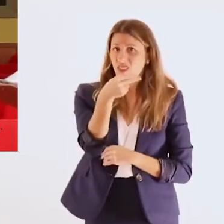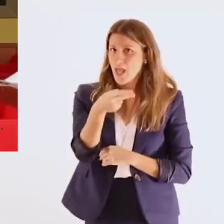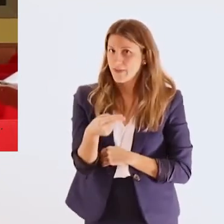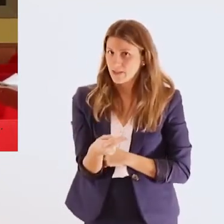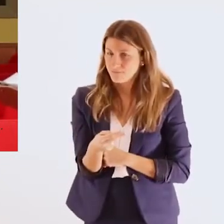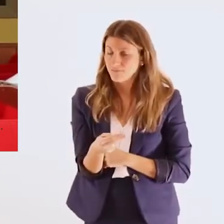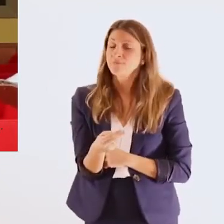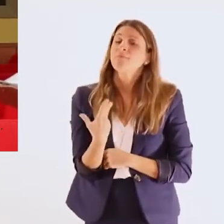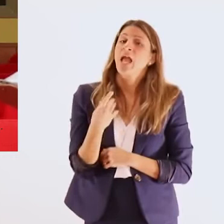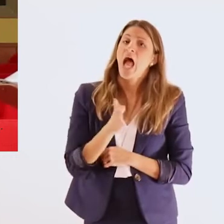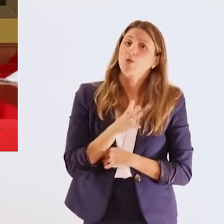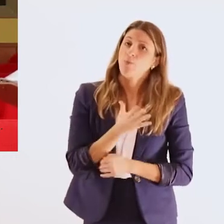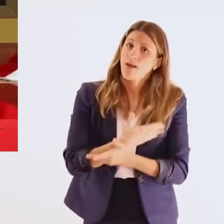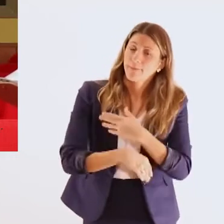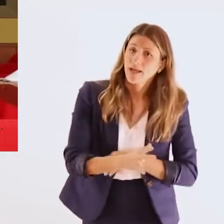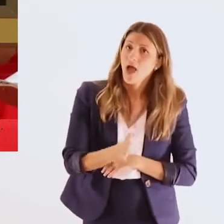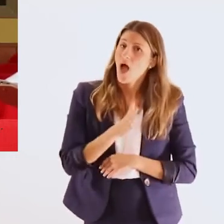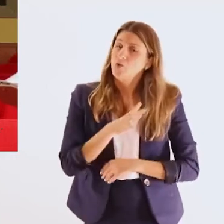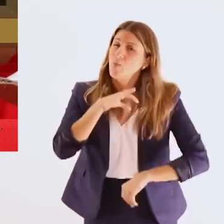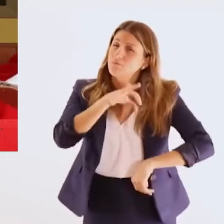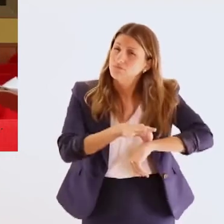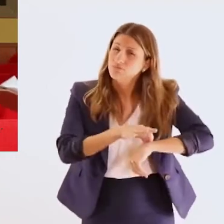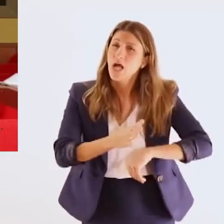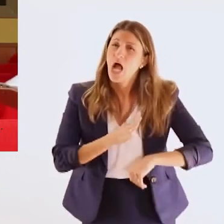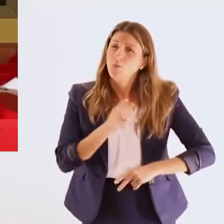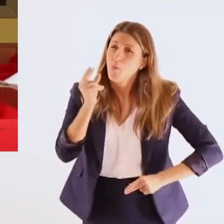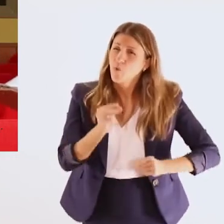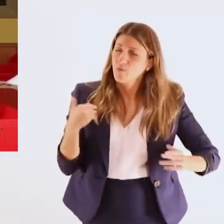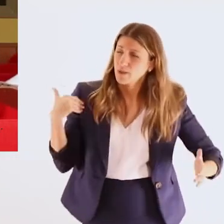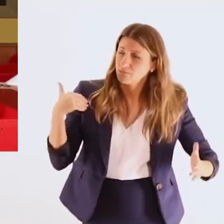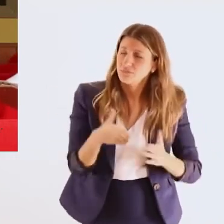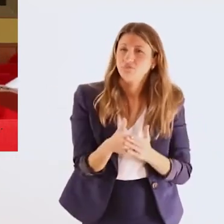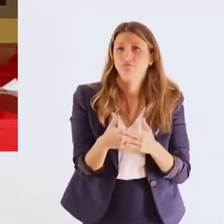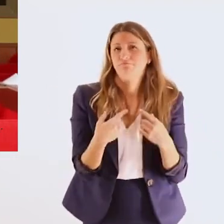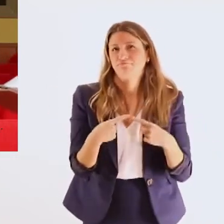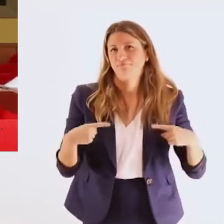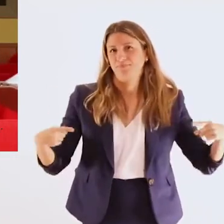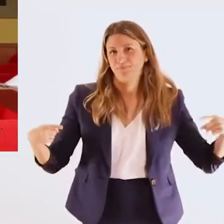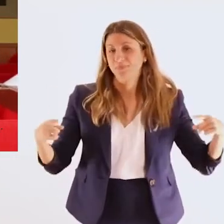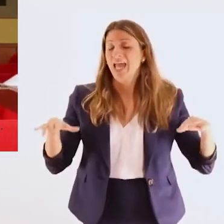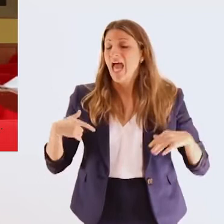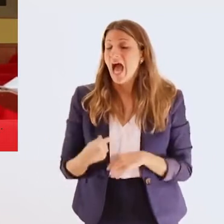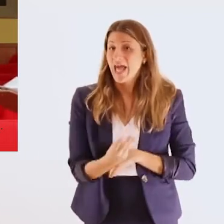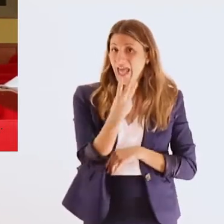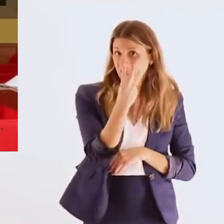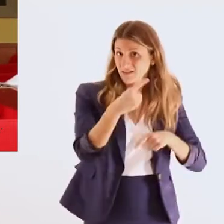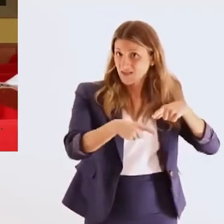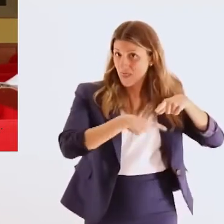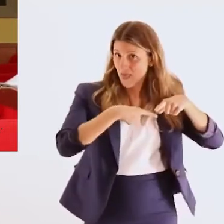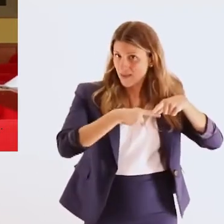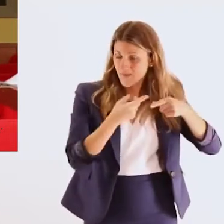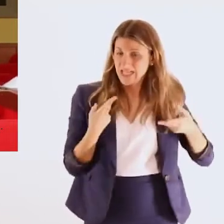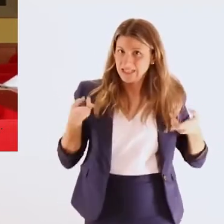σε όλους τους τομείς της ζωής τους και φυσικά των ατόμων που χρόνια εσπαθείς των οικογενειών τους. Συνεπώς,